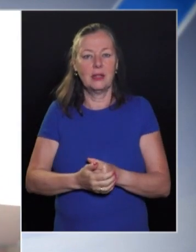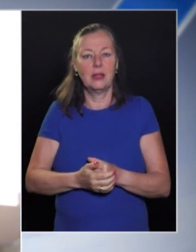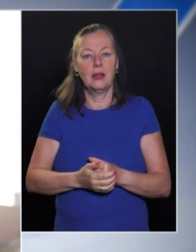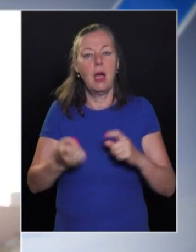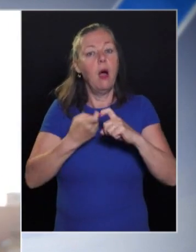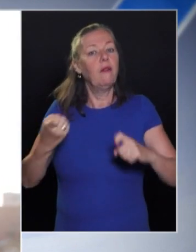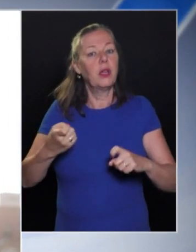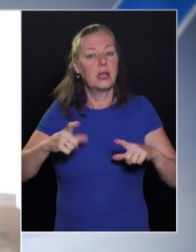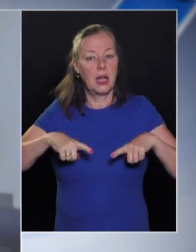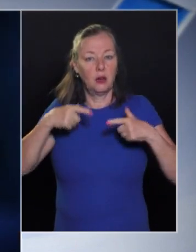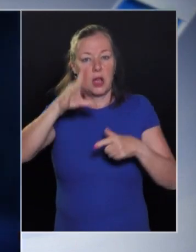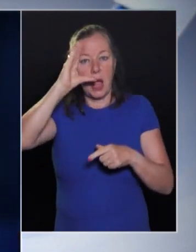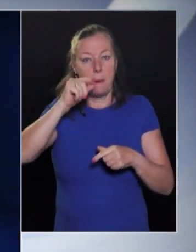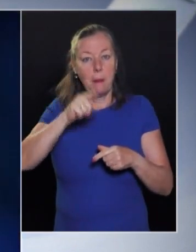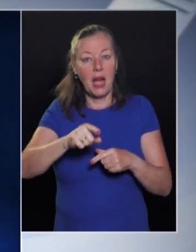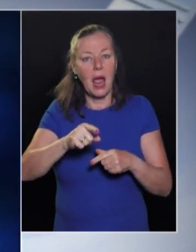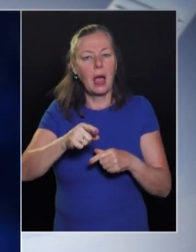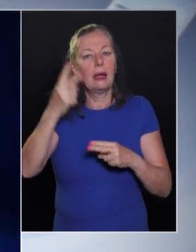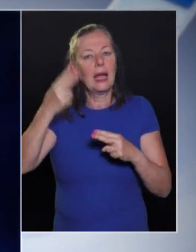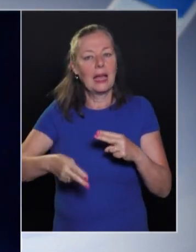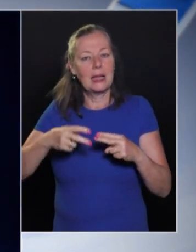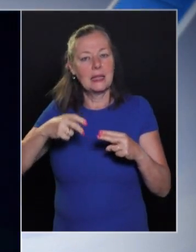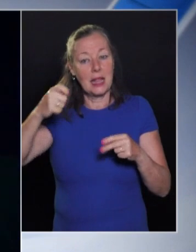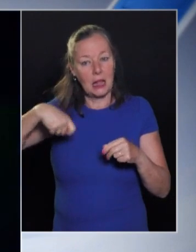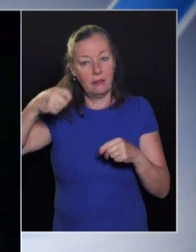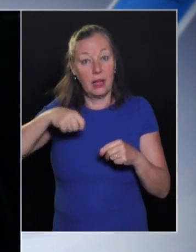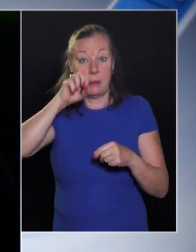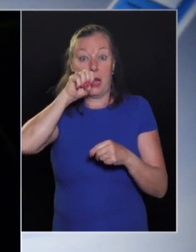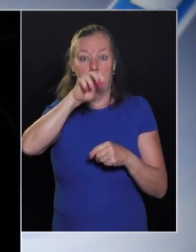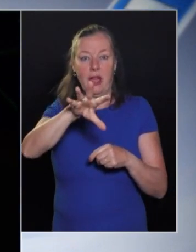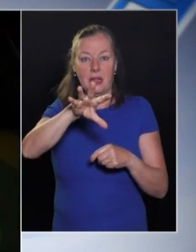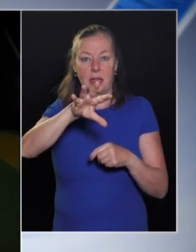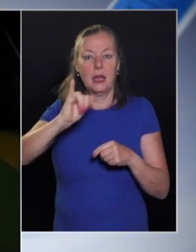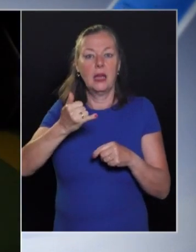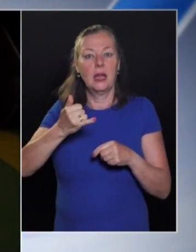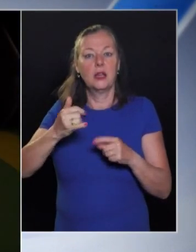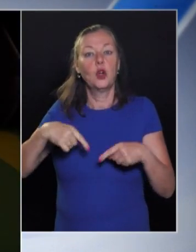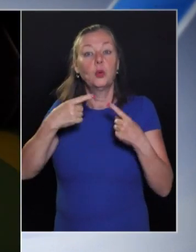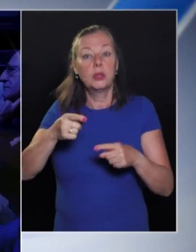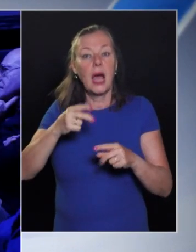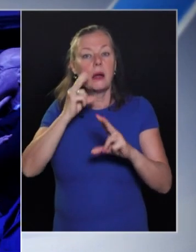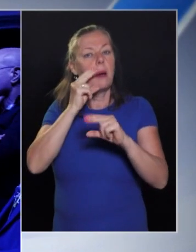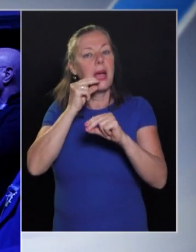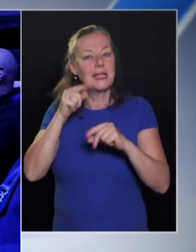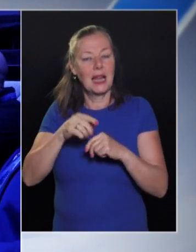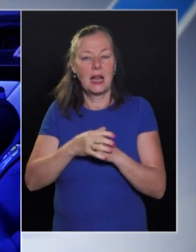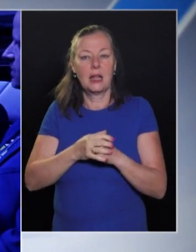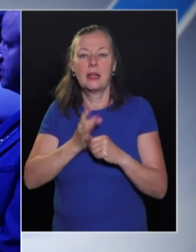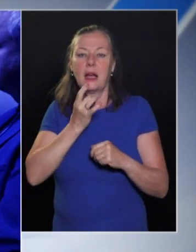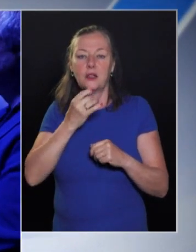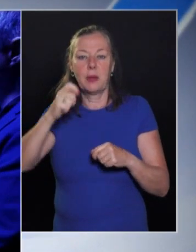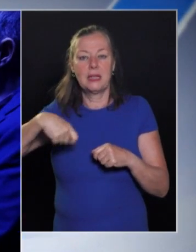Az eseményen fogyatékossággal élő emberek által készített filmeket vetítettek, majd pódiumbeszélgetésen